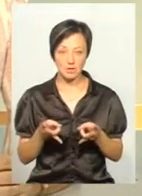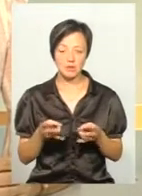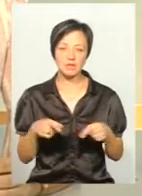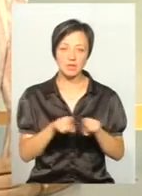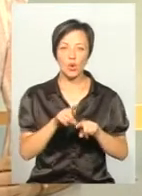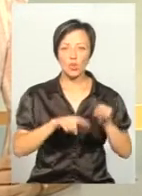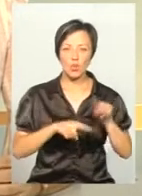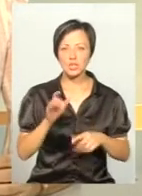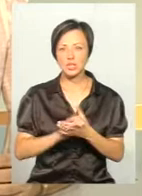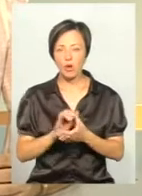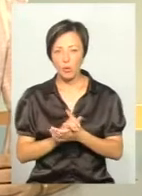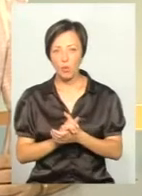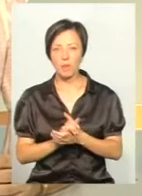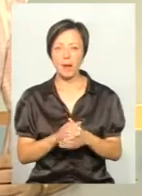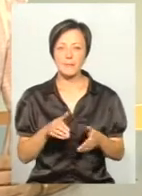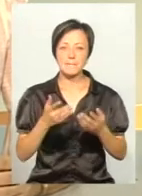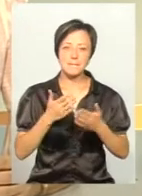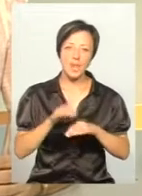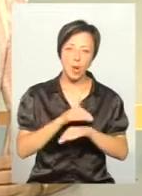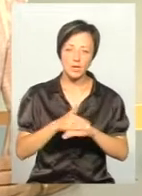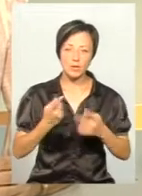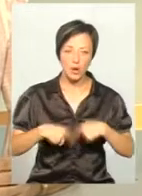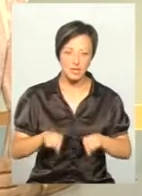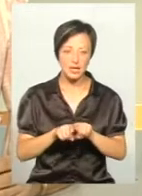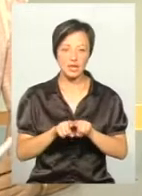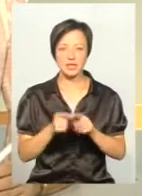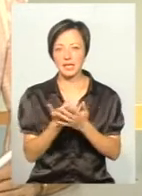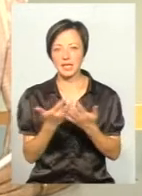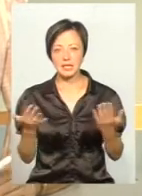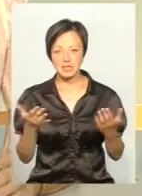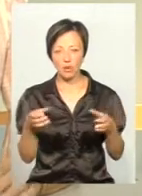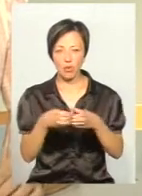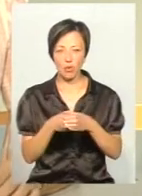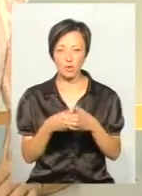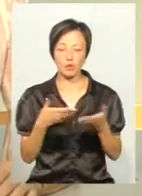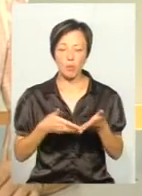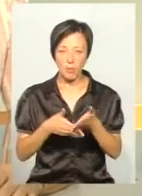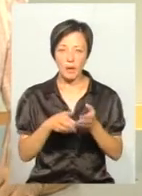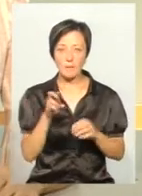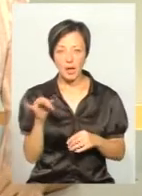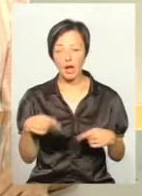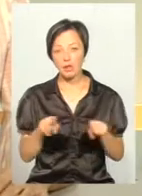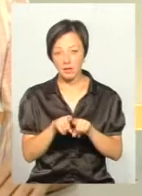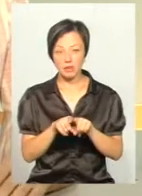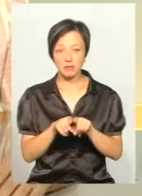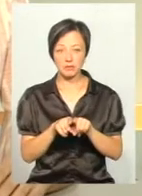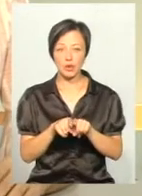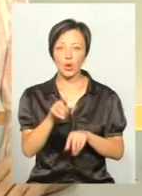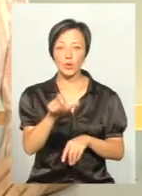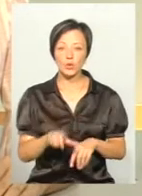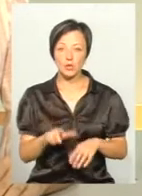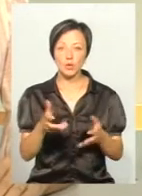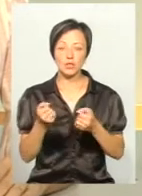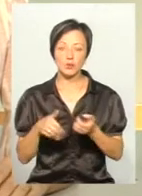Все рівно родичі, знайомі, благодійні організації, різне коло допомогли би. А так людина